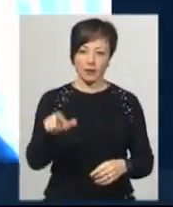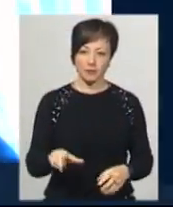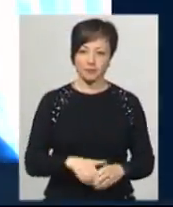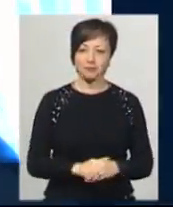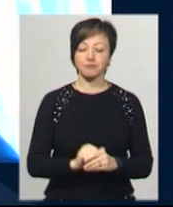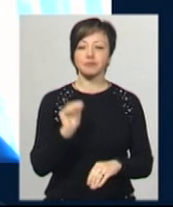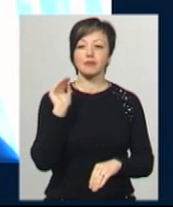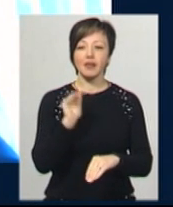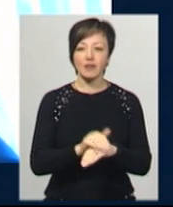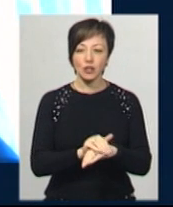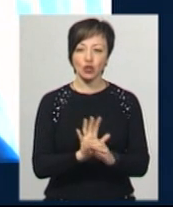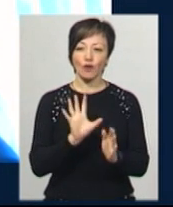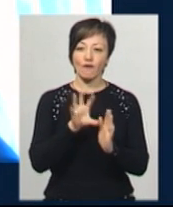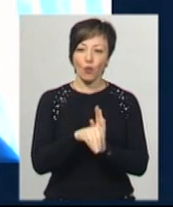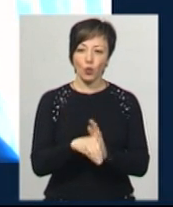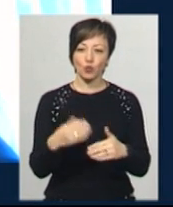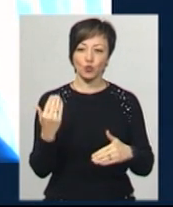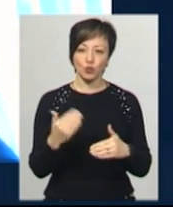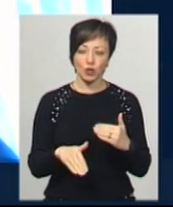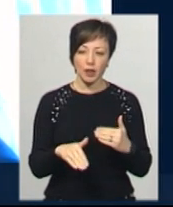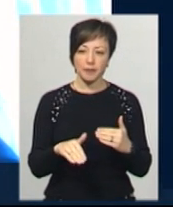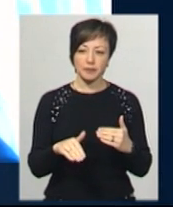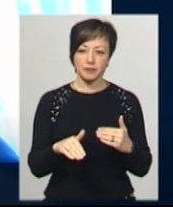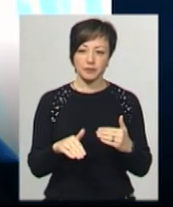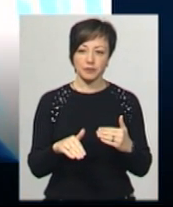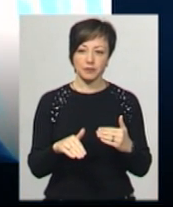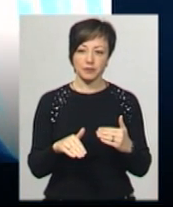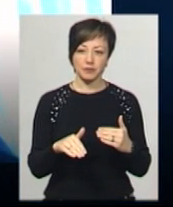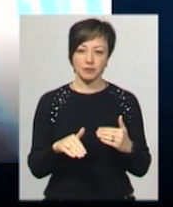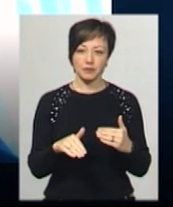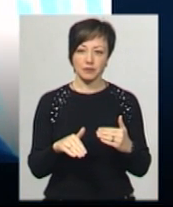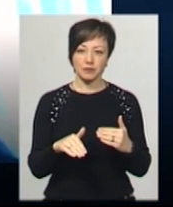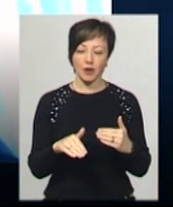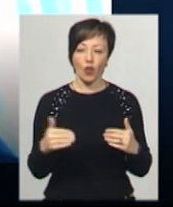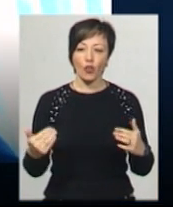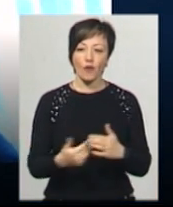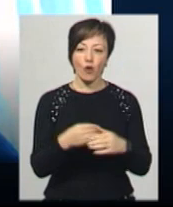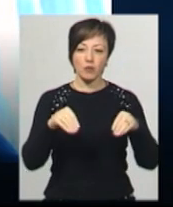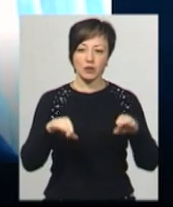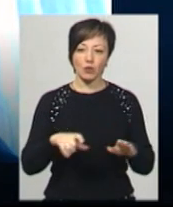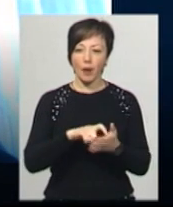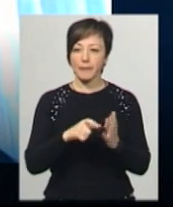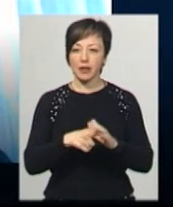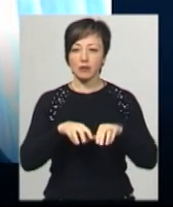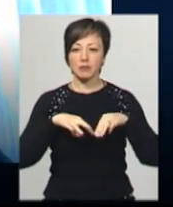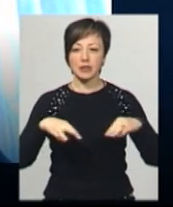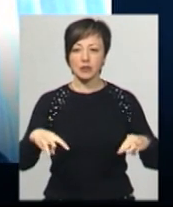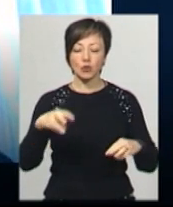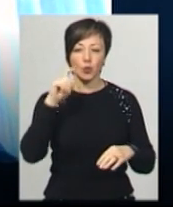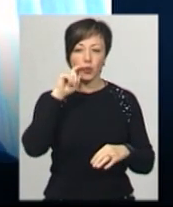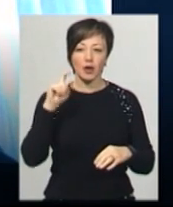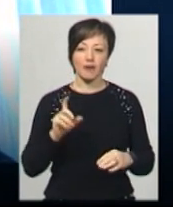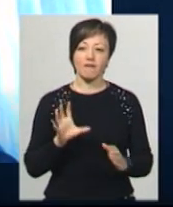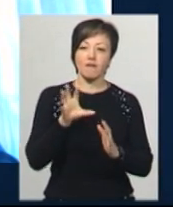Фактично вводяться вже, зокрема, і нової постанови Кабінету Міністрів України, якою були введені